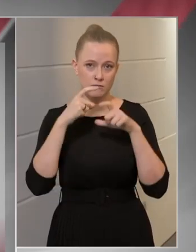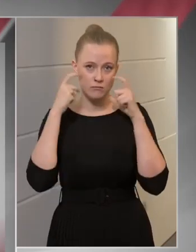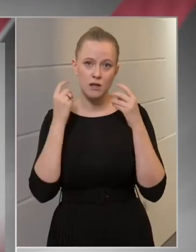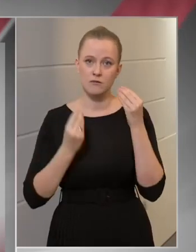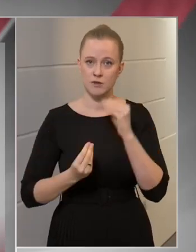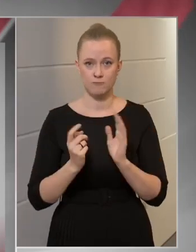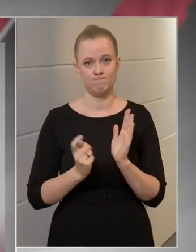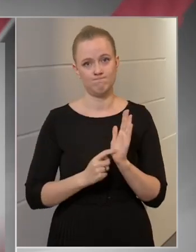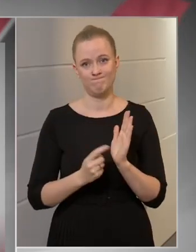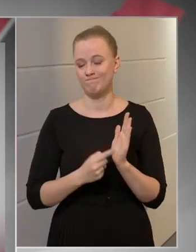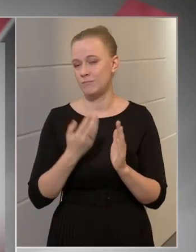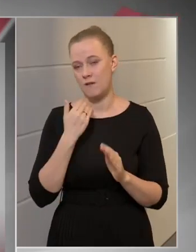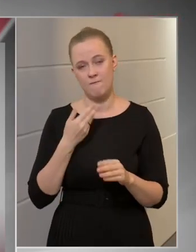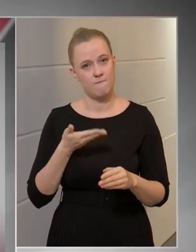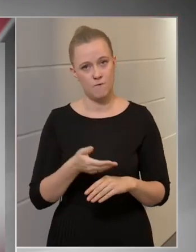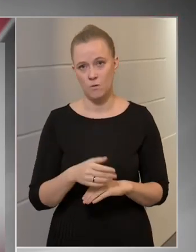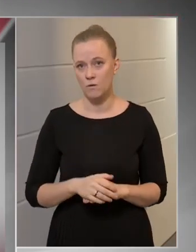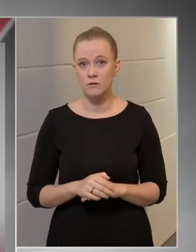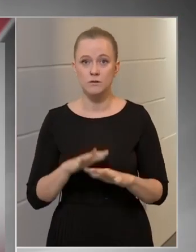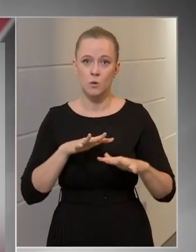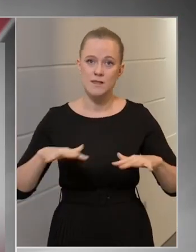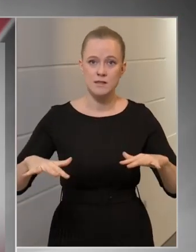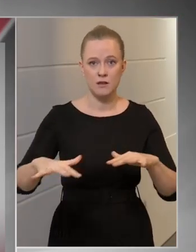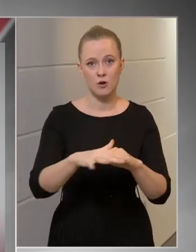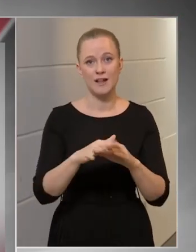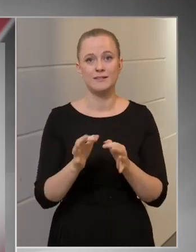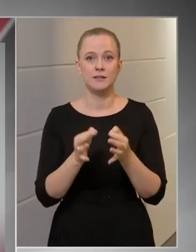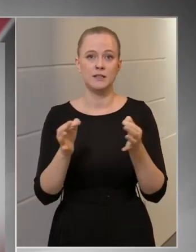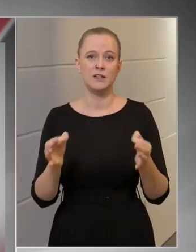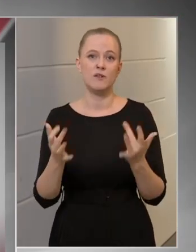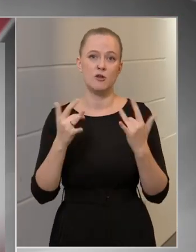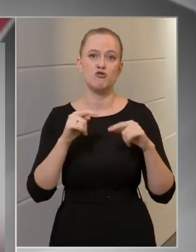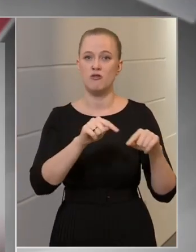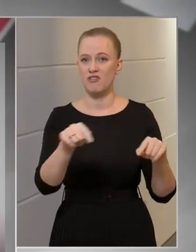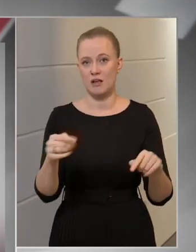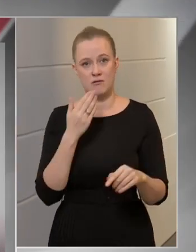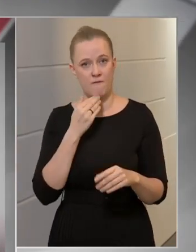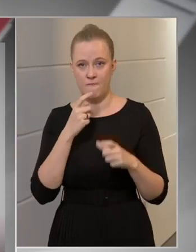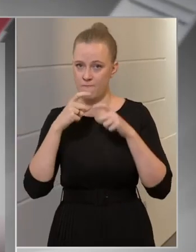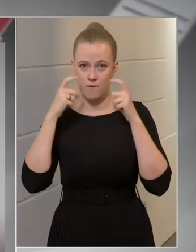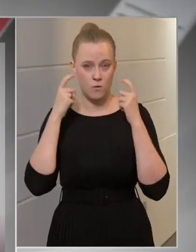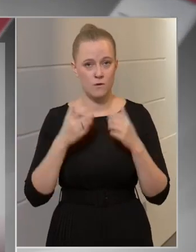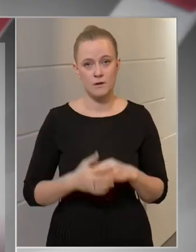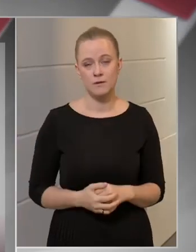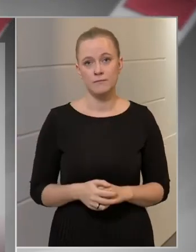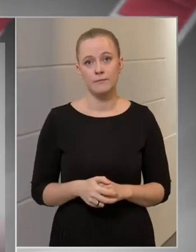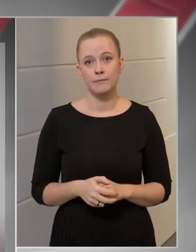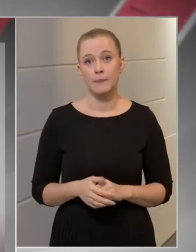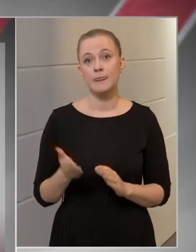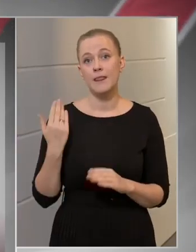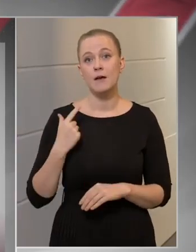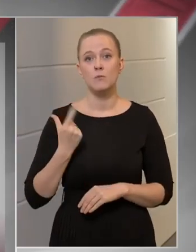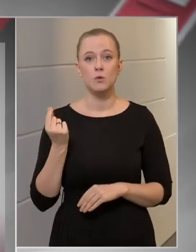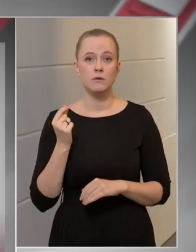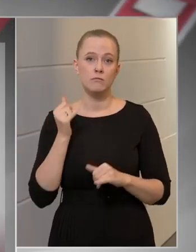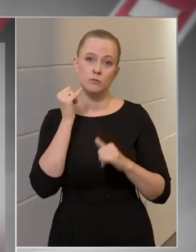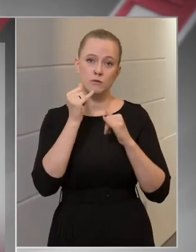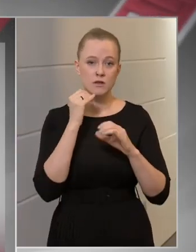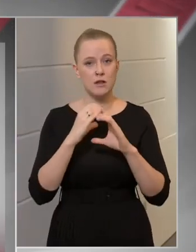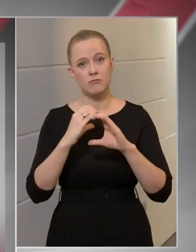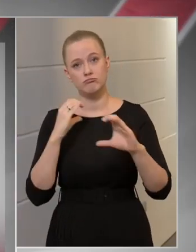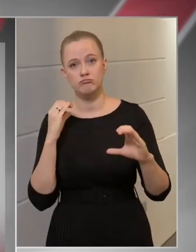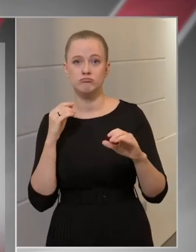kötelezettségnek nem tettek eledet a közterületen, illetve a nyilvános helyeken. Az elmúlt napon a tömegközlekedési eszközön, a